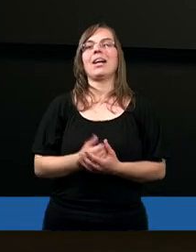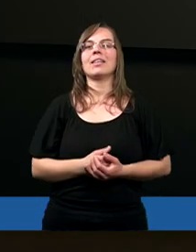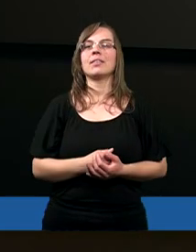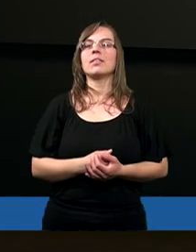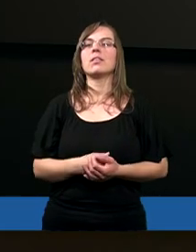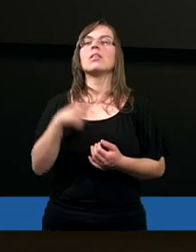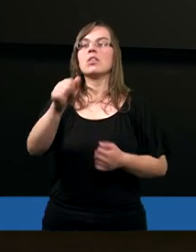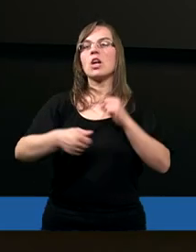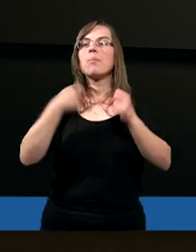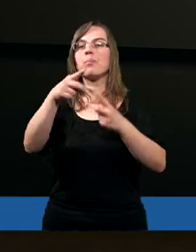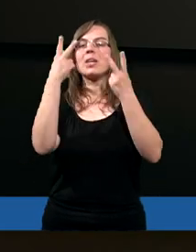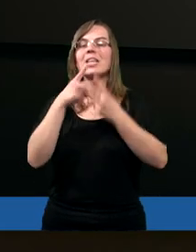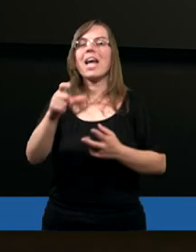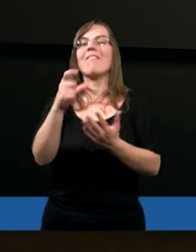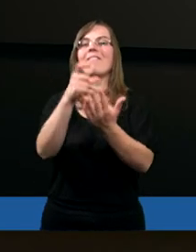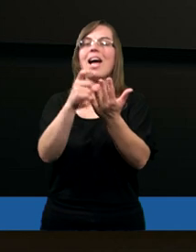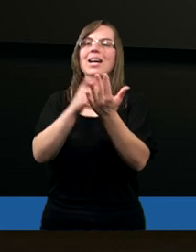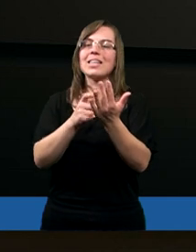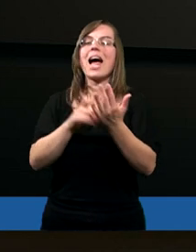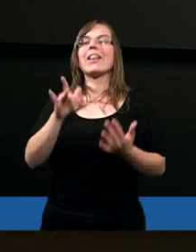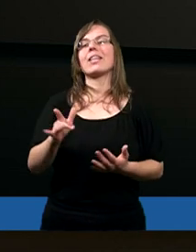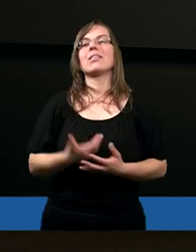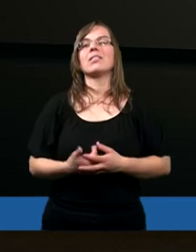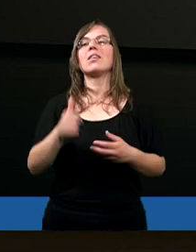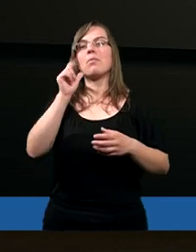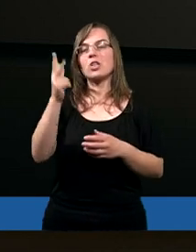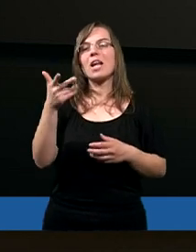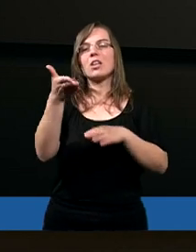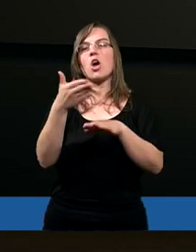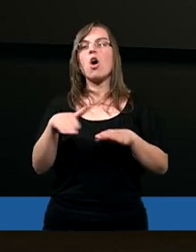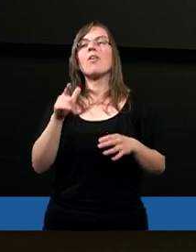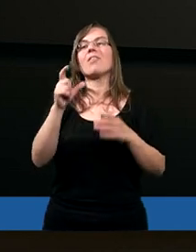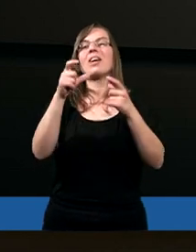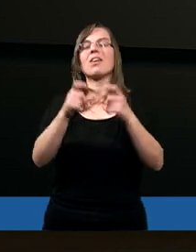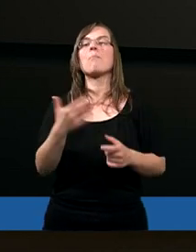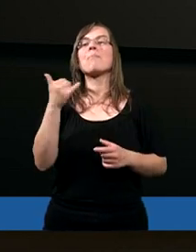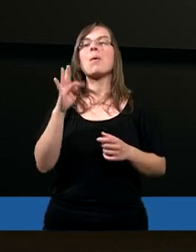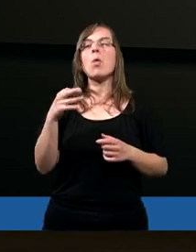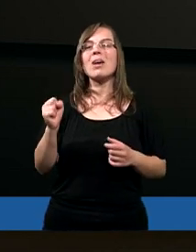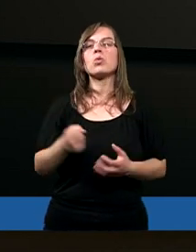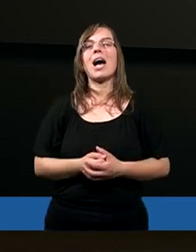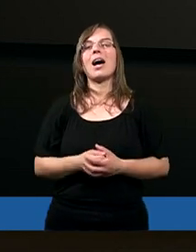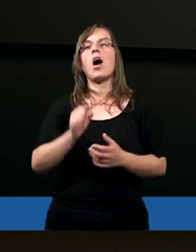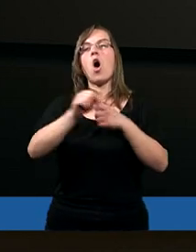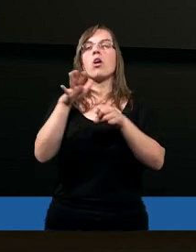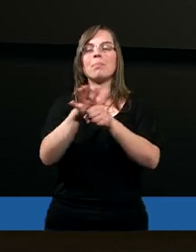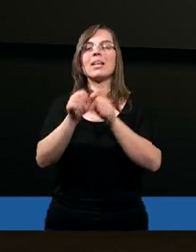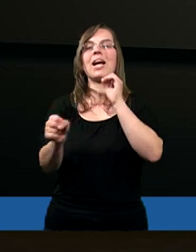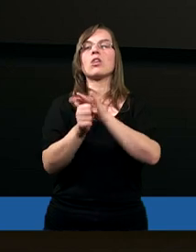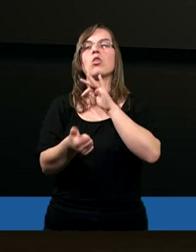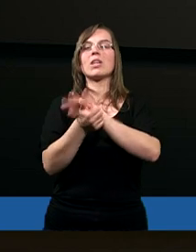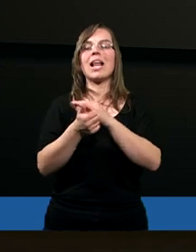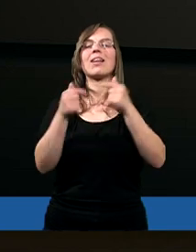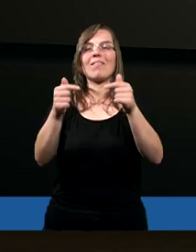Może rzeczywiście przeczytamy te wersety z trzeciego rozdziału drugiego listu do Tymoteusza od piętnastego do